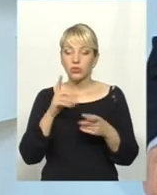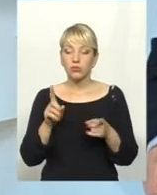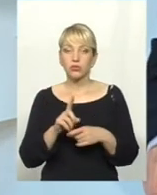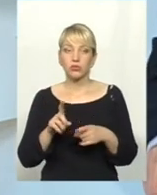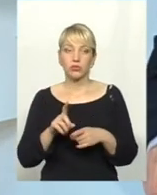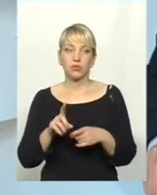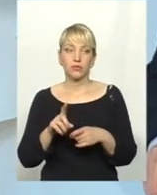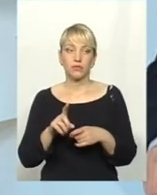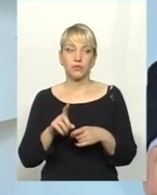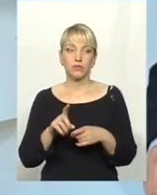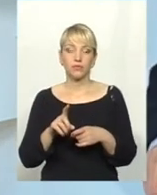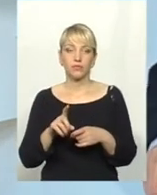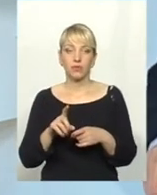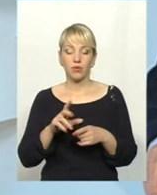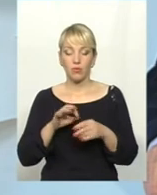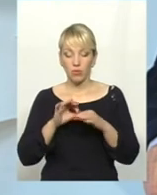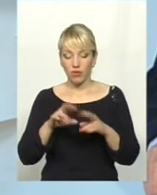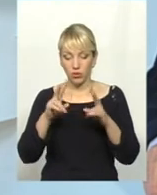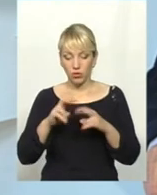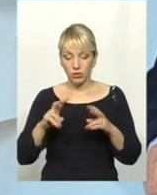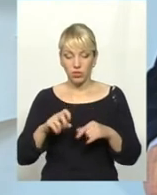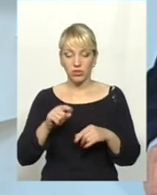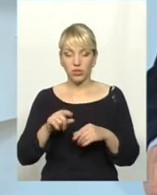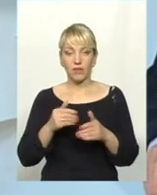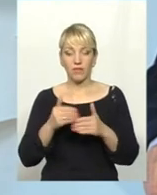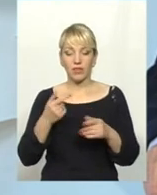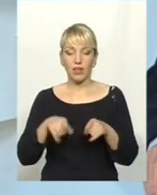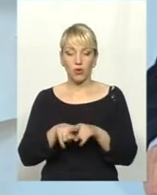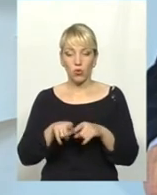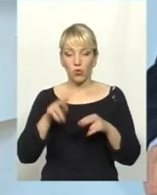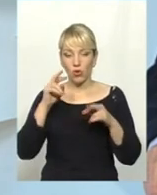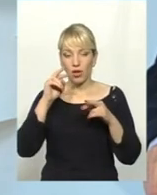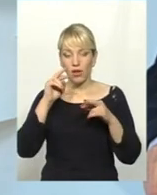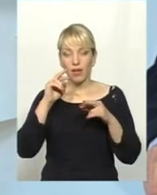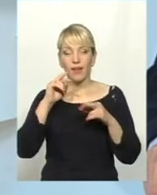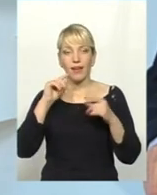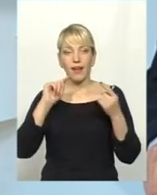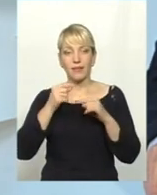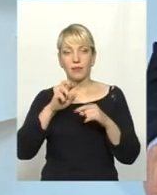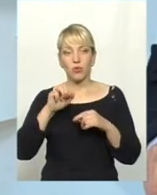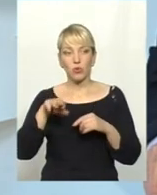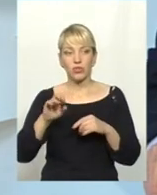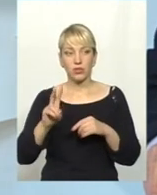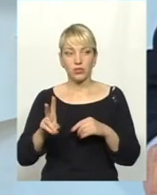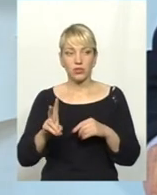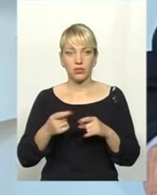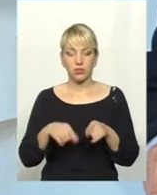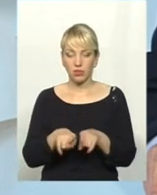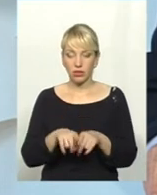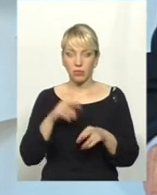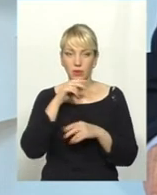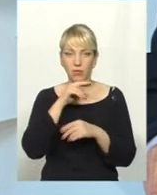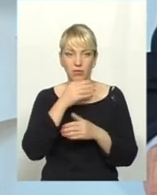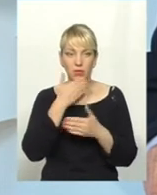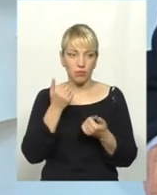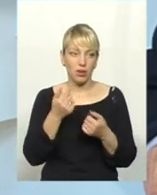проведене дослідження, і там такого-то антибіотика, субстанції, таких-то препаратів, їх нема зовсім, зняти